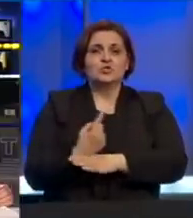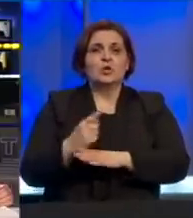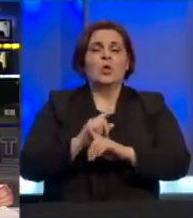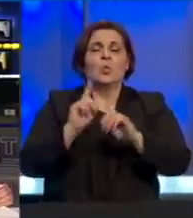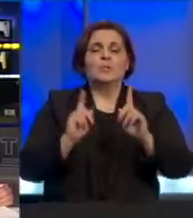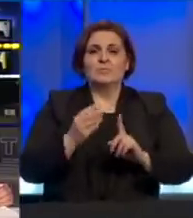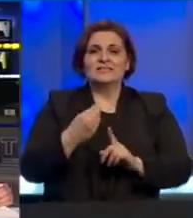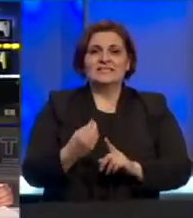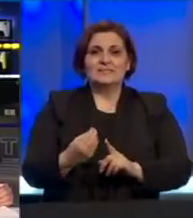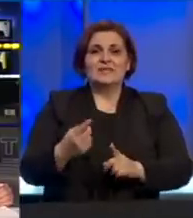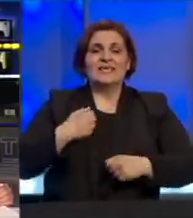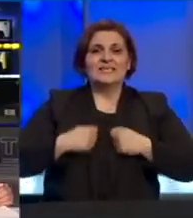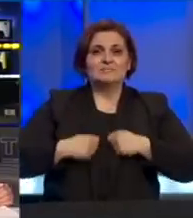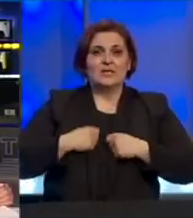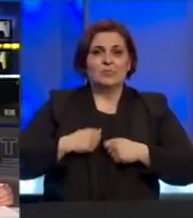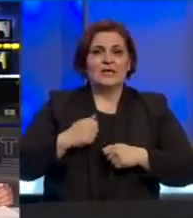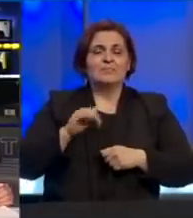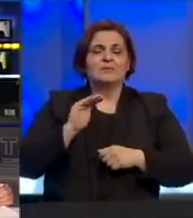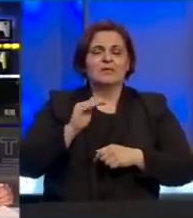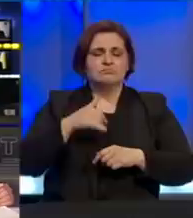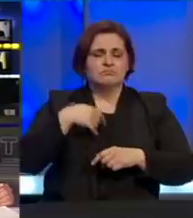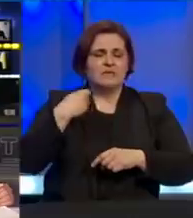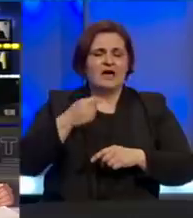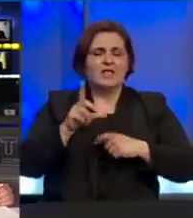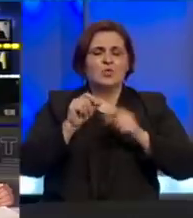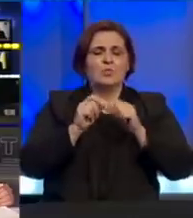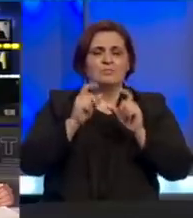Republici Srpskoj, iz Banja Luke se javlja Ljubiša Davidović.